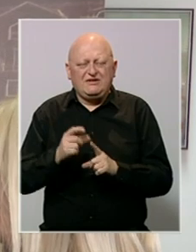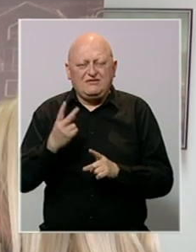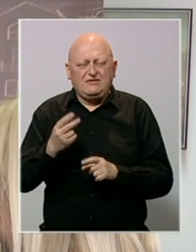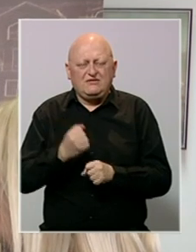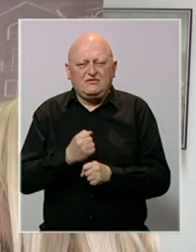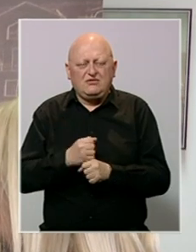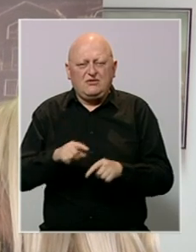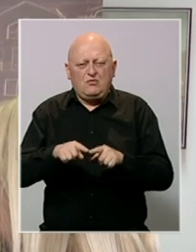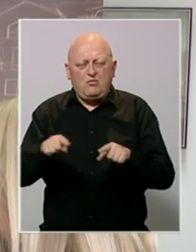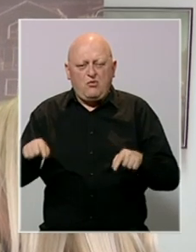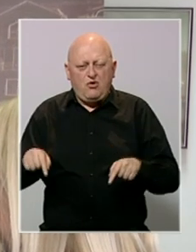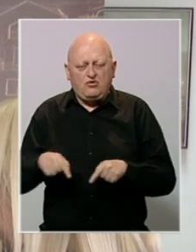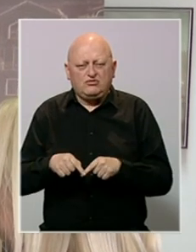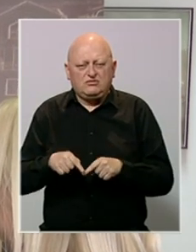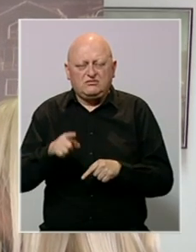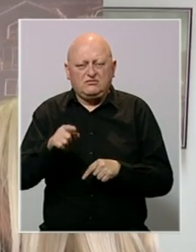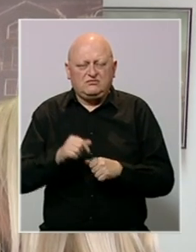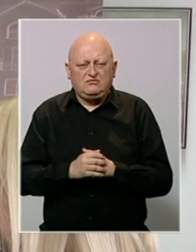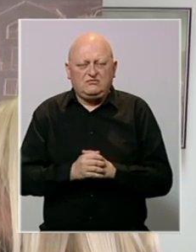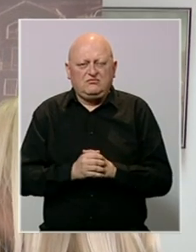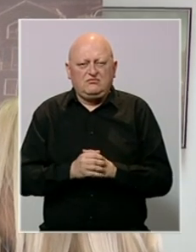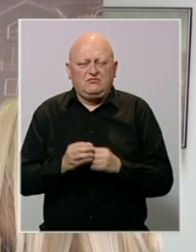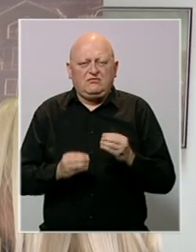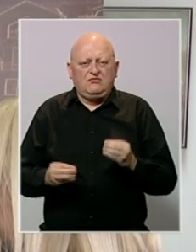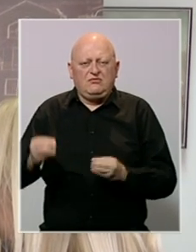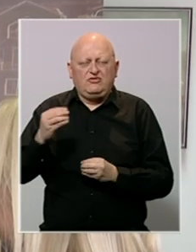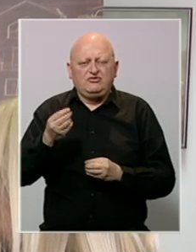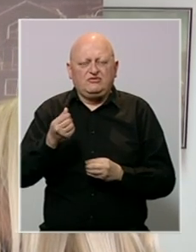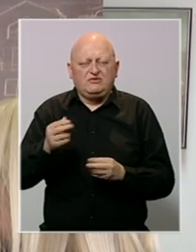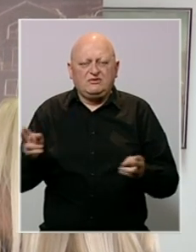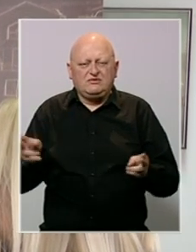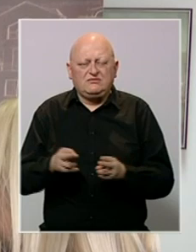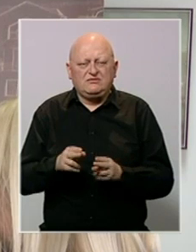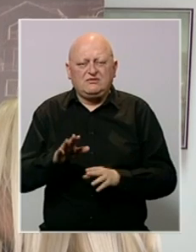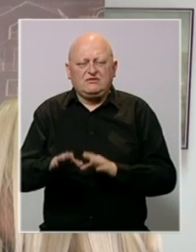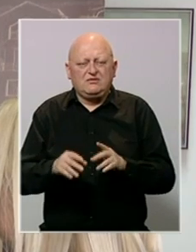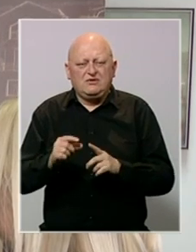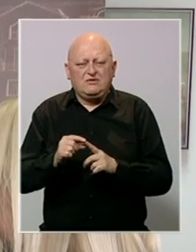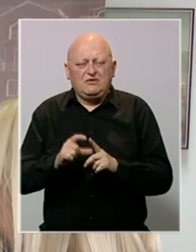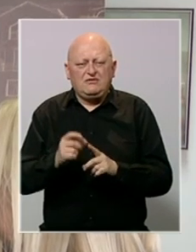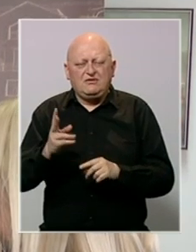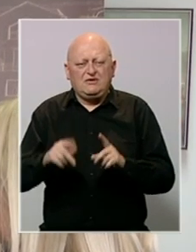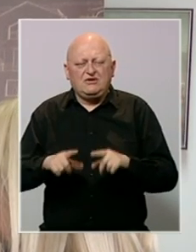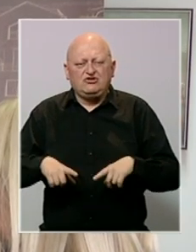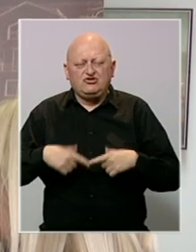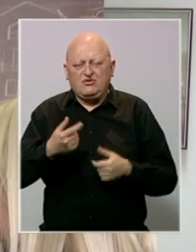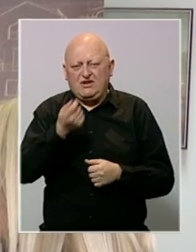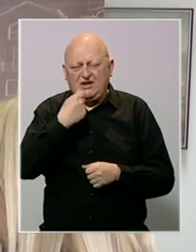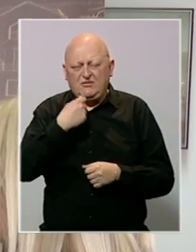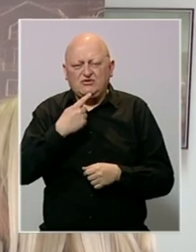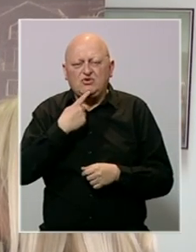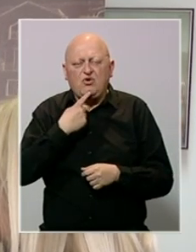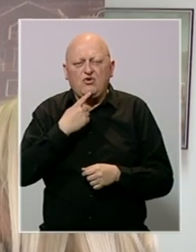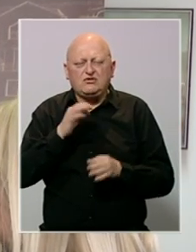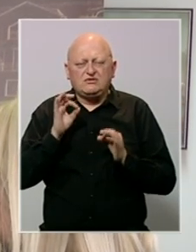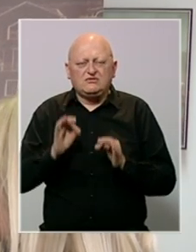stvoriti prostor za ova povećanja cijena da smanjimo stopu PDV-a na ove nekakve životne namirnice koje bi